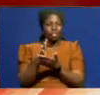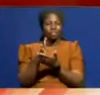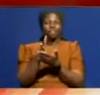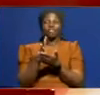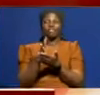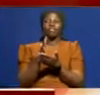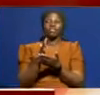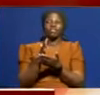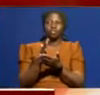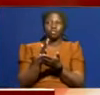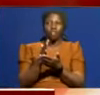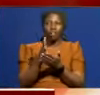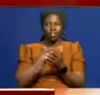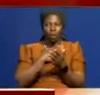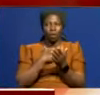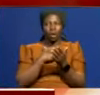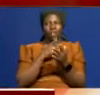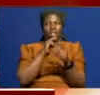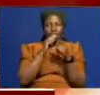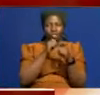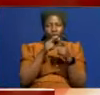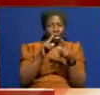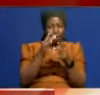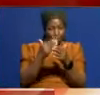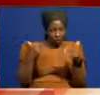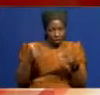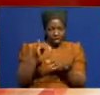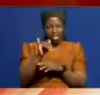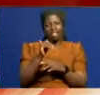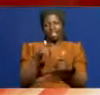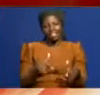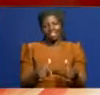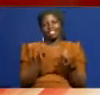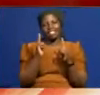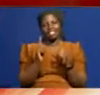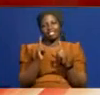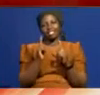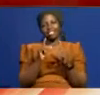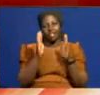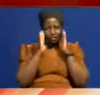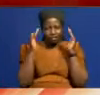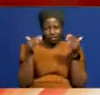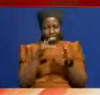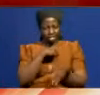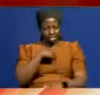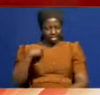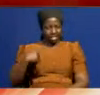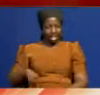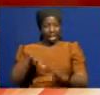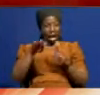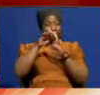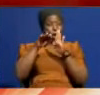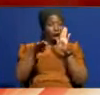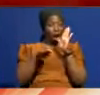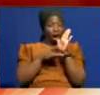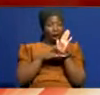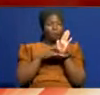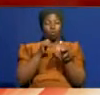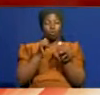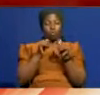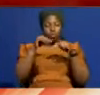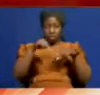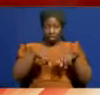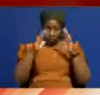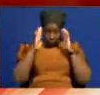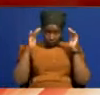Acha tuende ni kufamisha kwenye makalaitu ya China ambapo. China hileo tunangazia juhudi